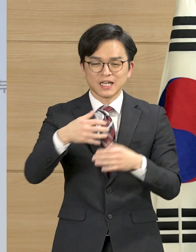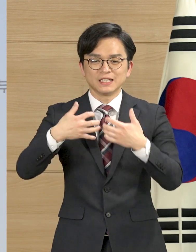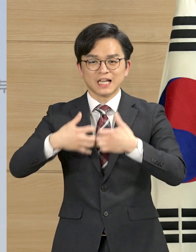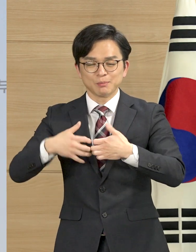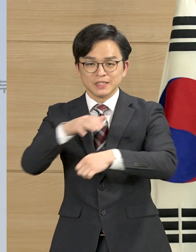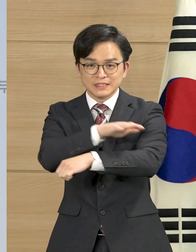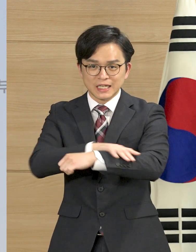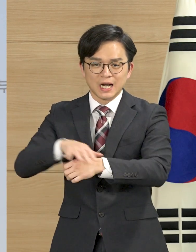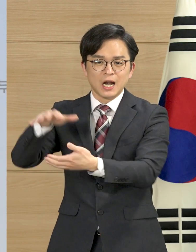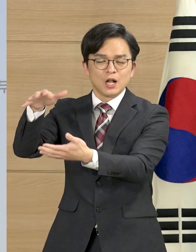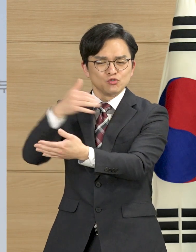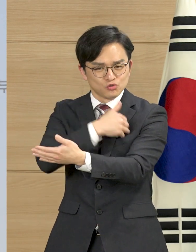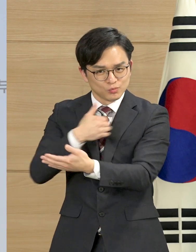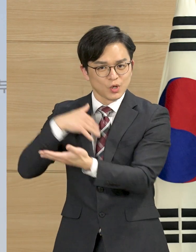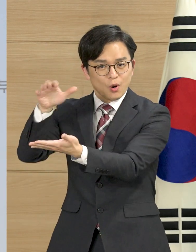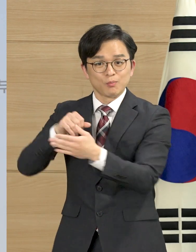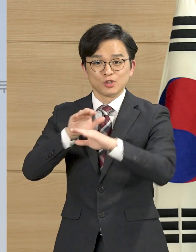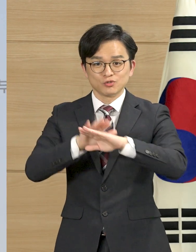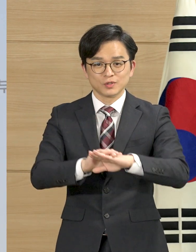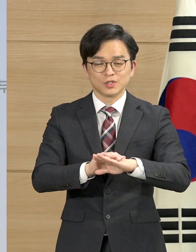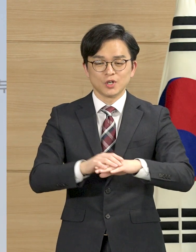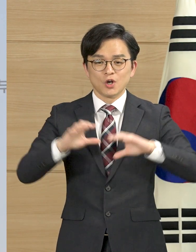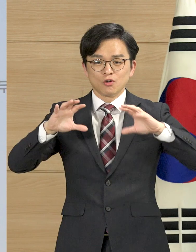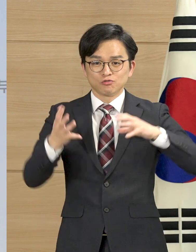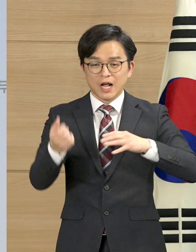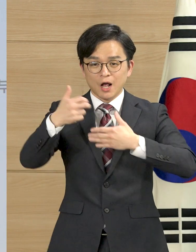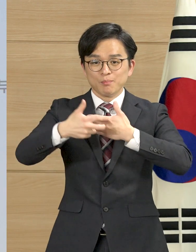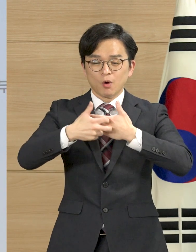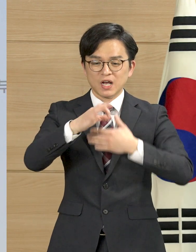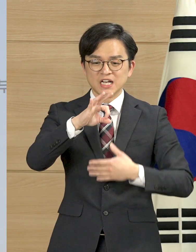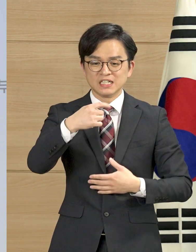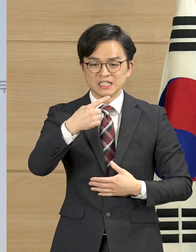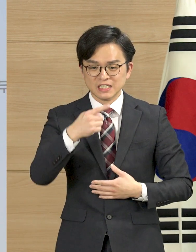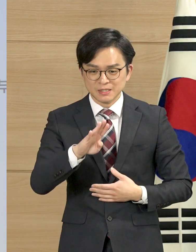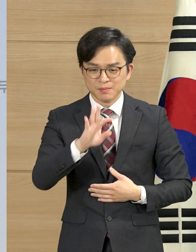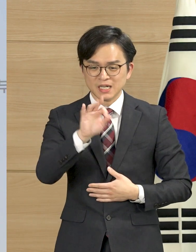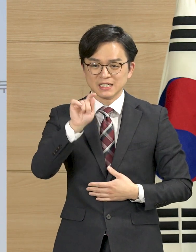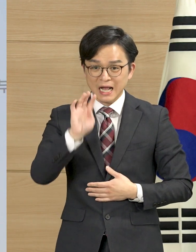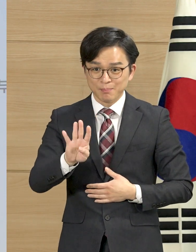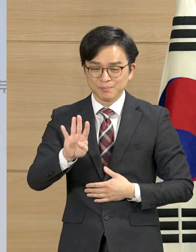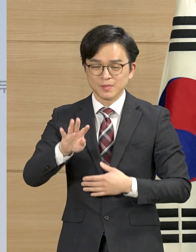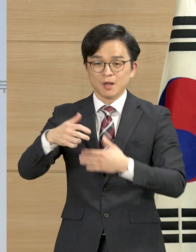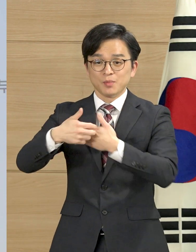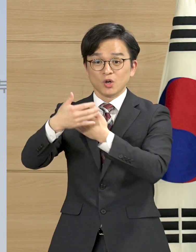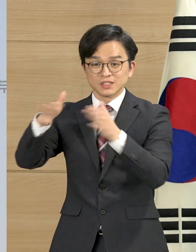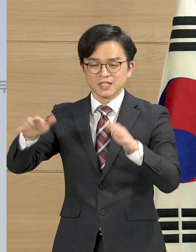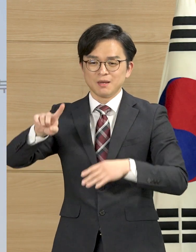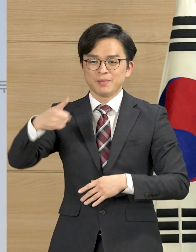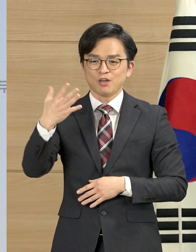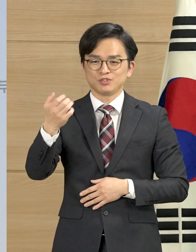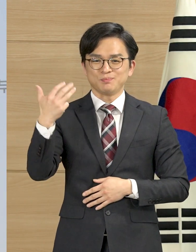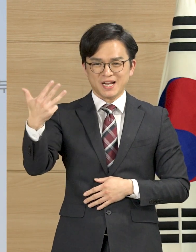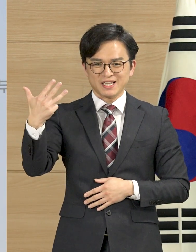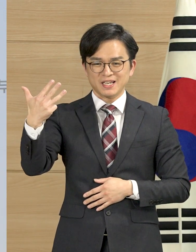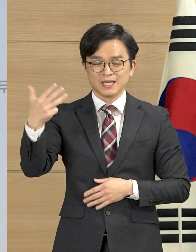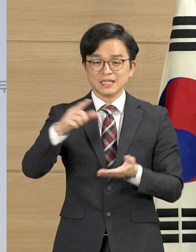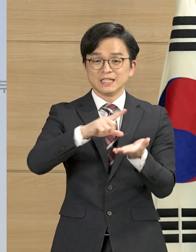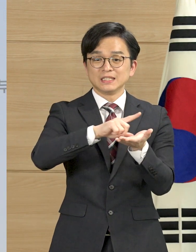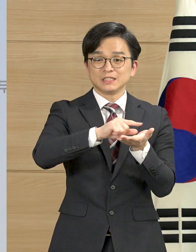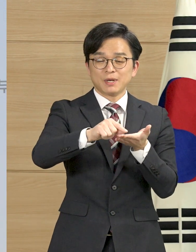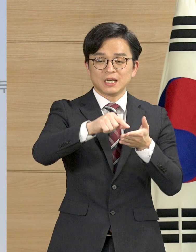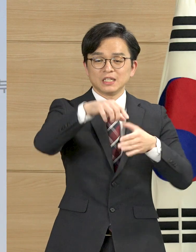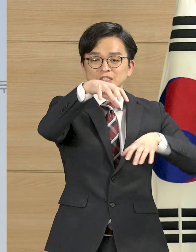확보하겠습니다. 현재 국가지정음압치료병상은 198개이나 지역별 거점병원,